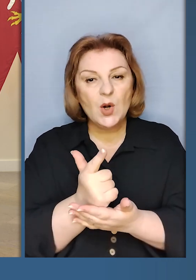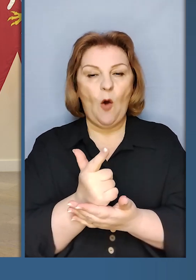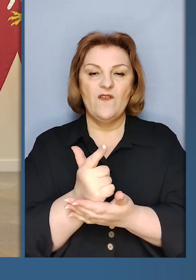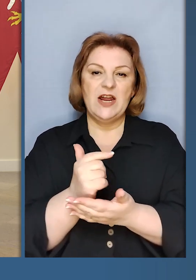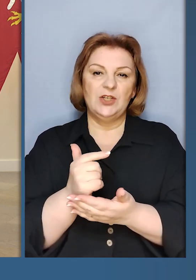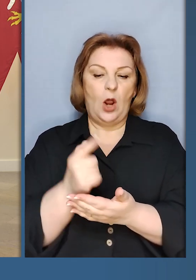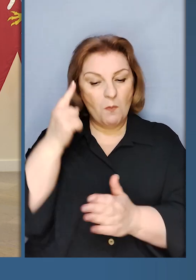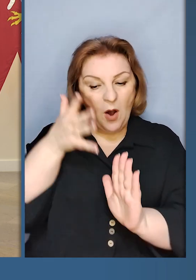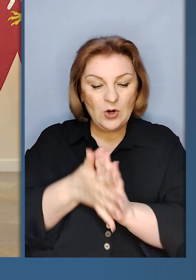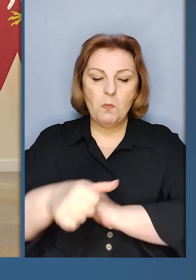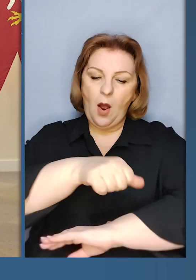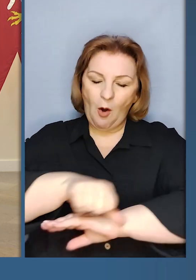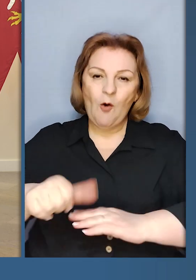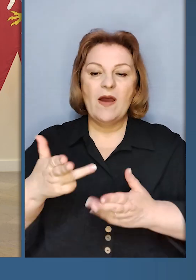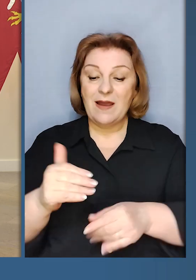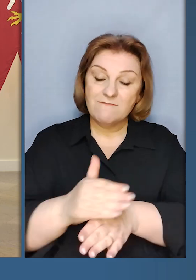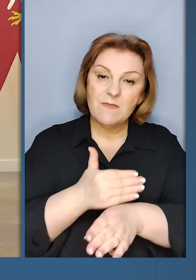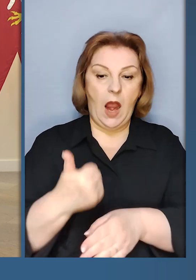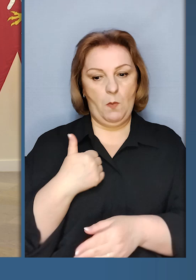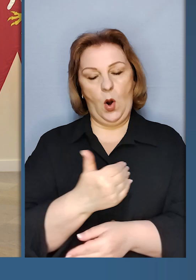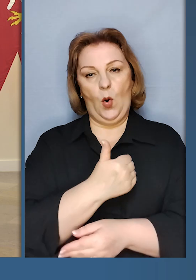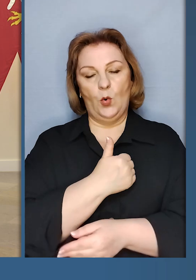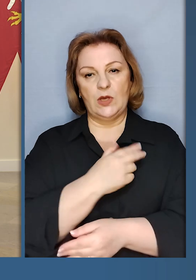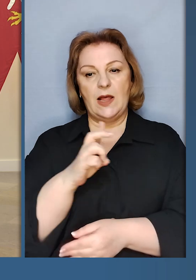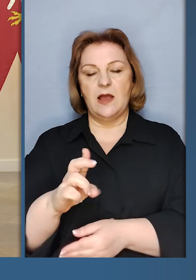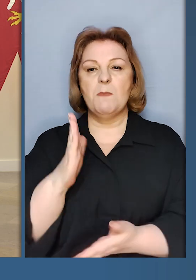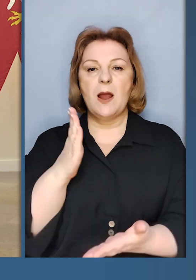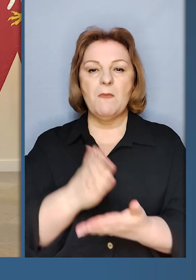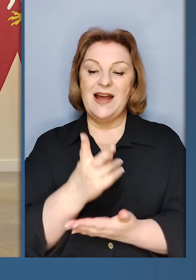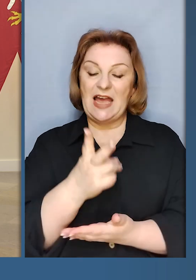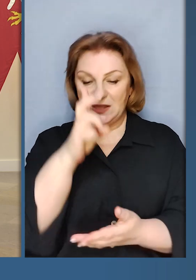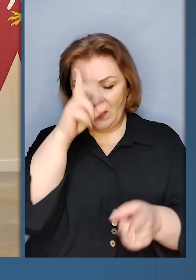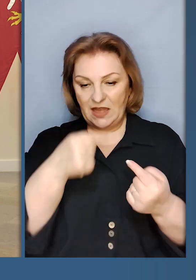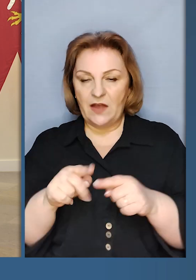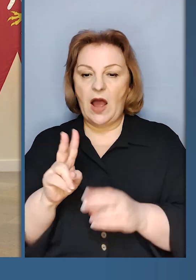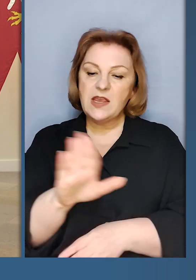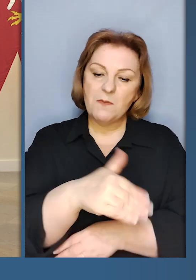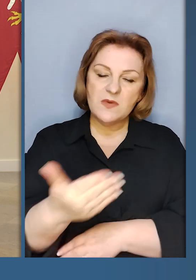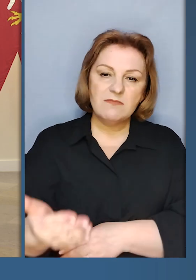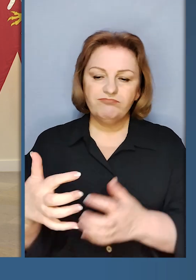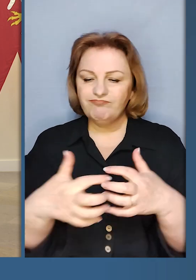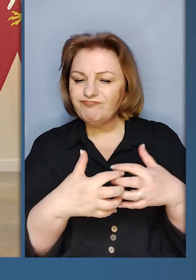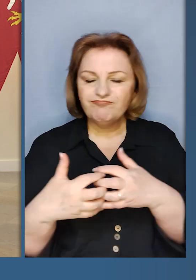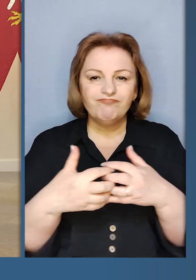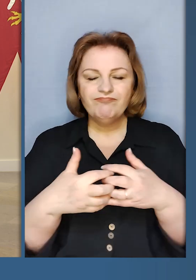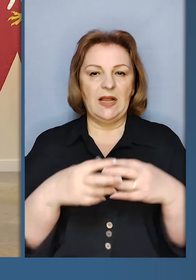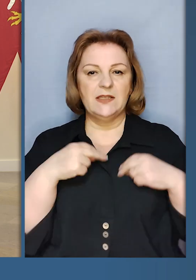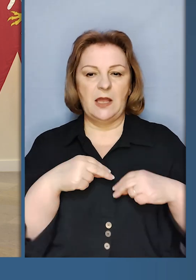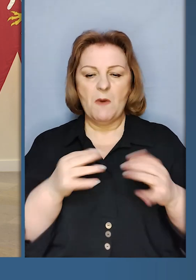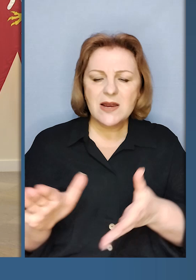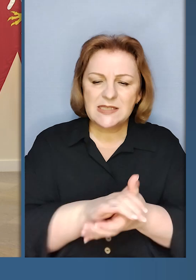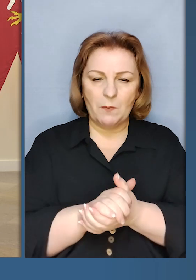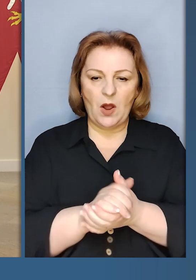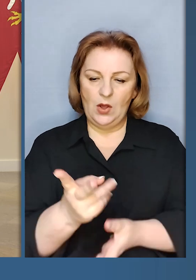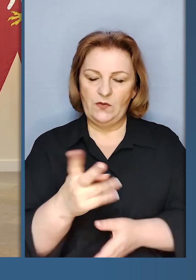в географічному розумінні кордоном, але ми хотіли б мати дві держави, які постійно з собою співпрацюють, і щоб